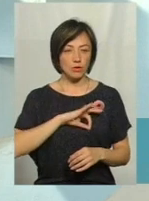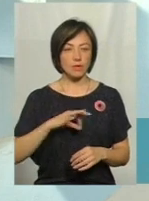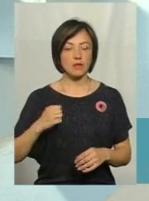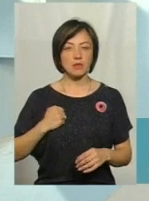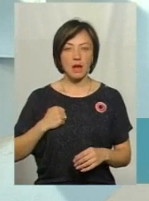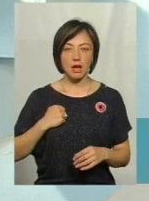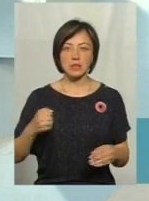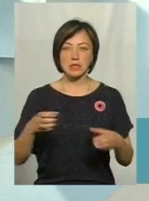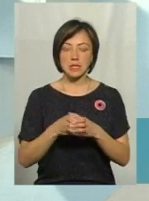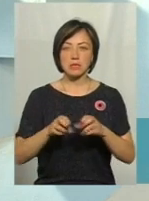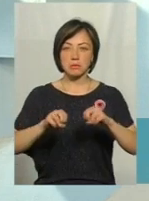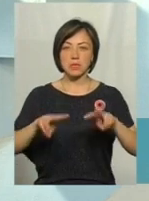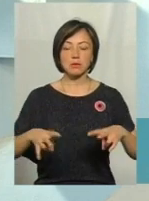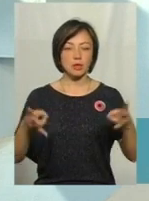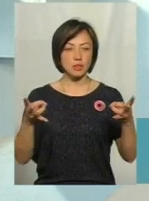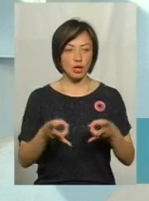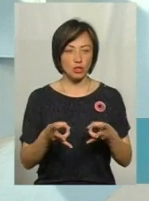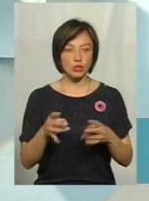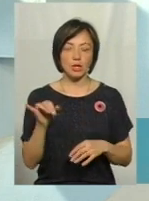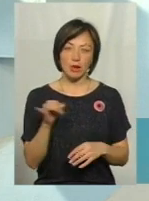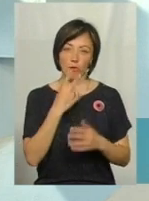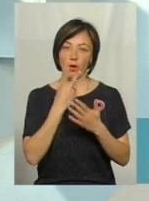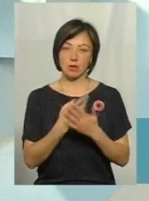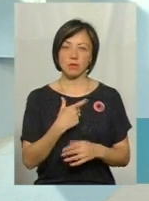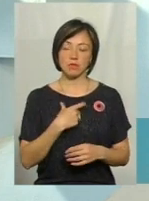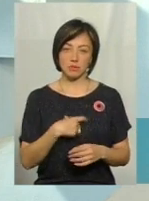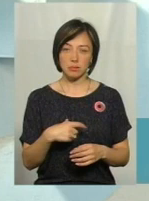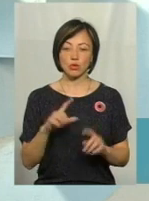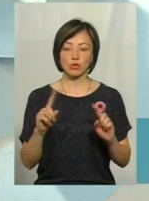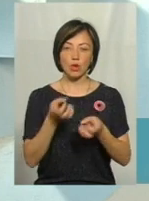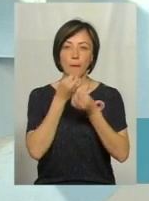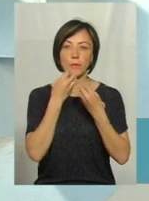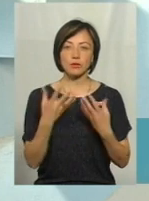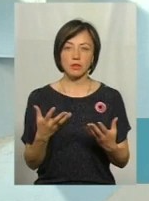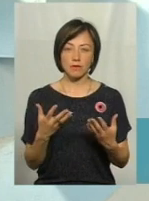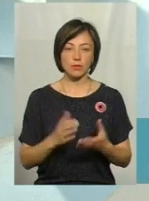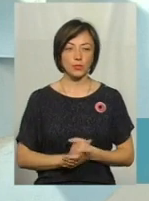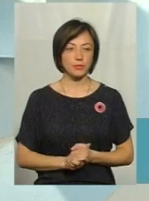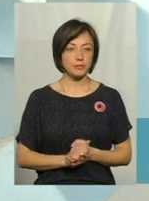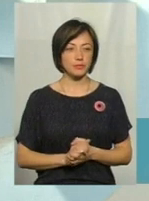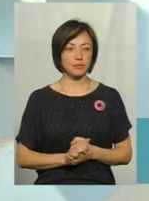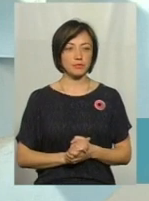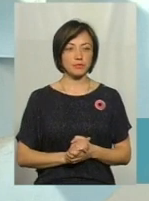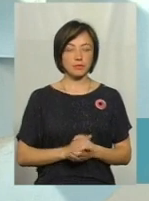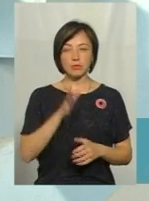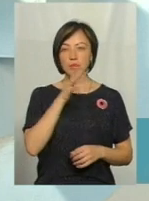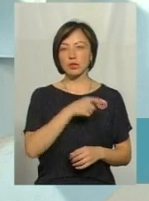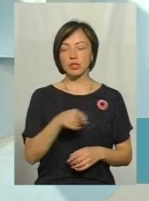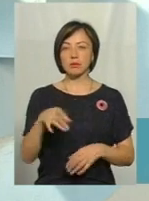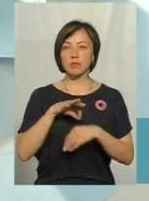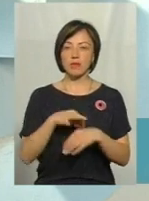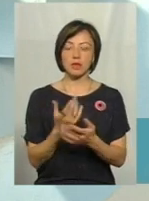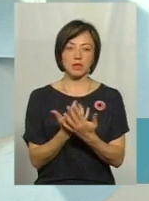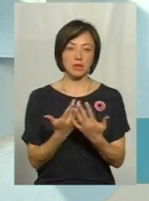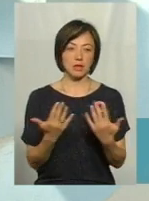спеціального призначення і закроменував себе вже дуже позитивно, безпосередньо під час проведення різних